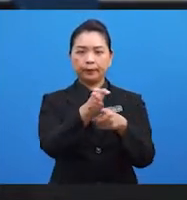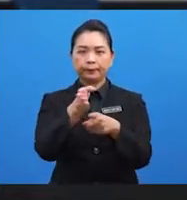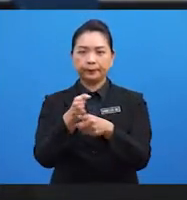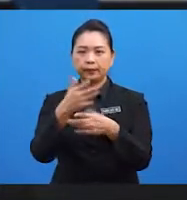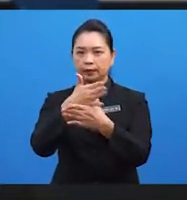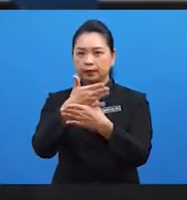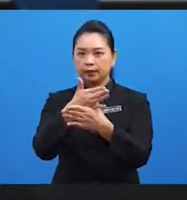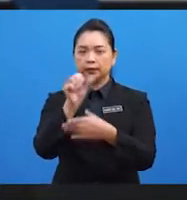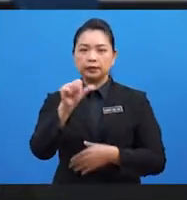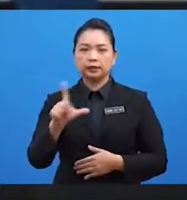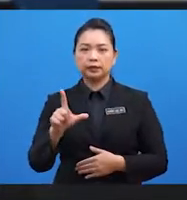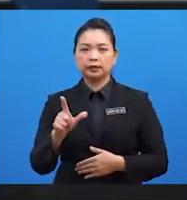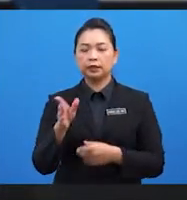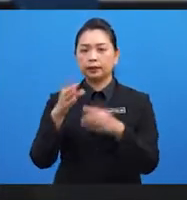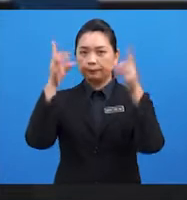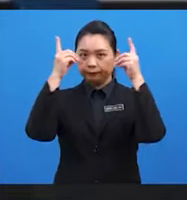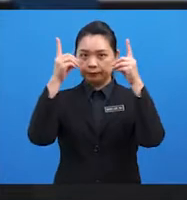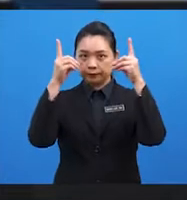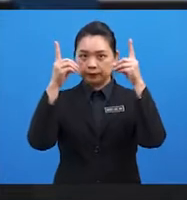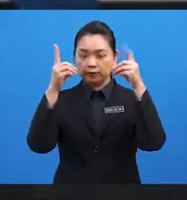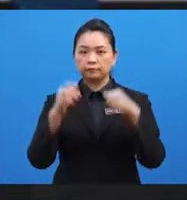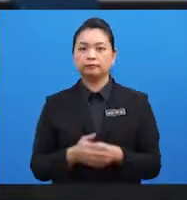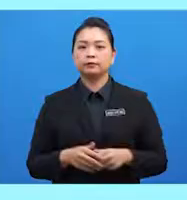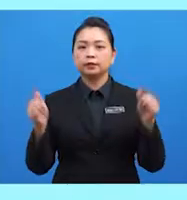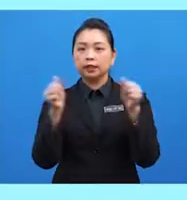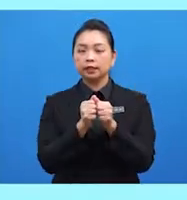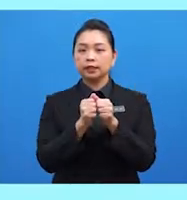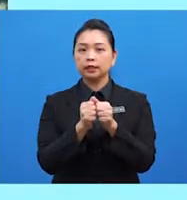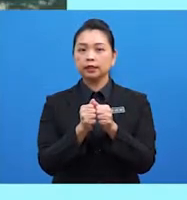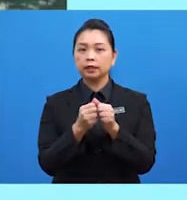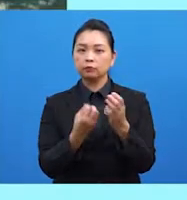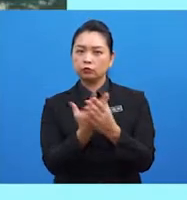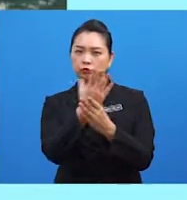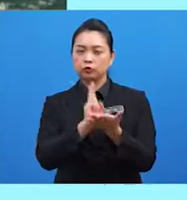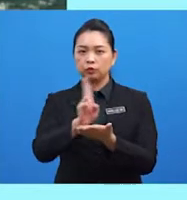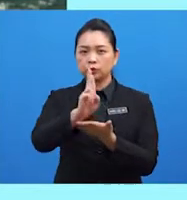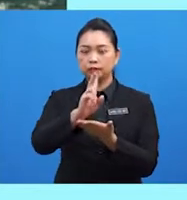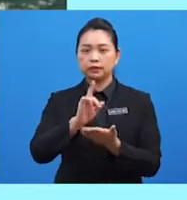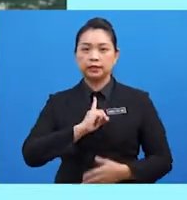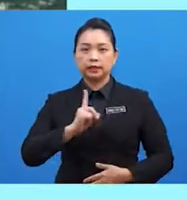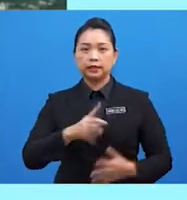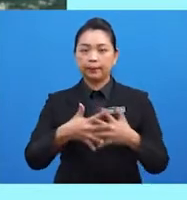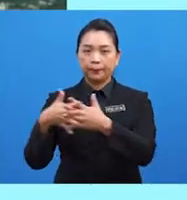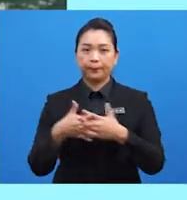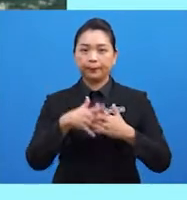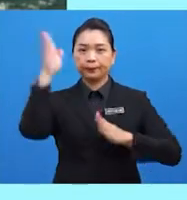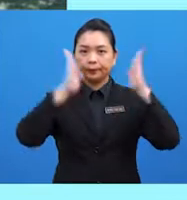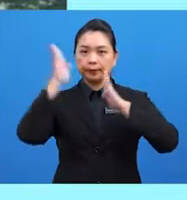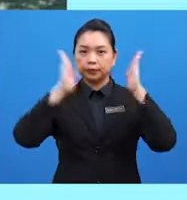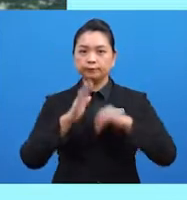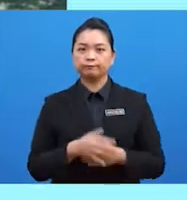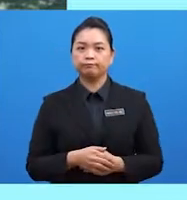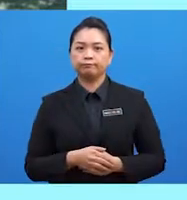Antaranya ialah bidang pendidikan dengan penubuhan Universiti Islam antarabangsa di Malaysia.